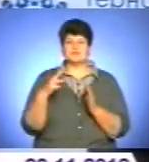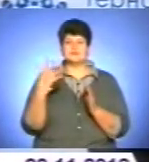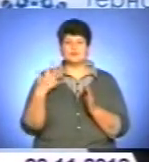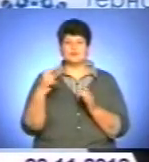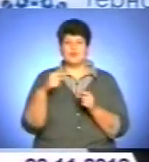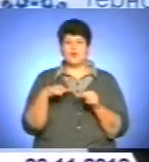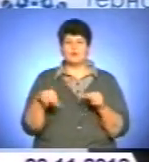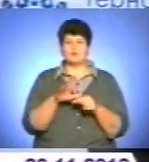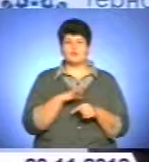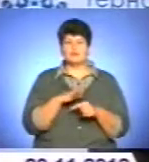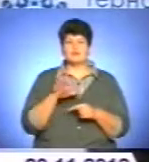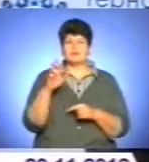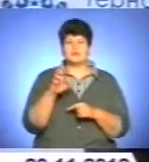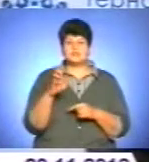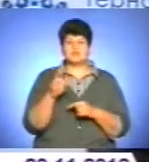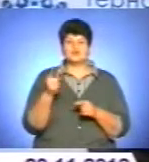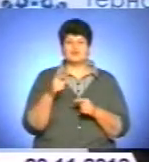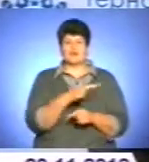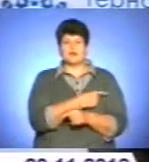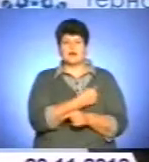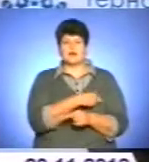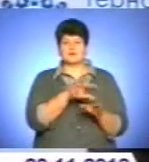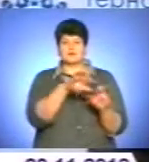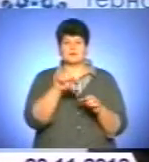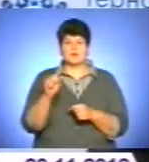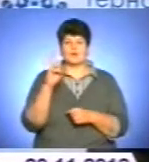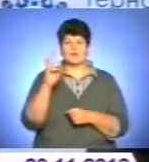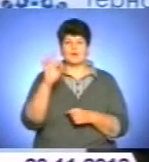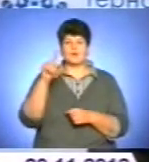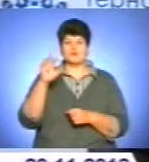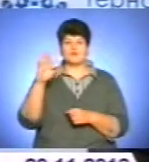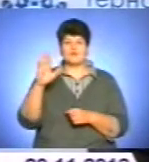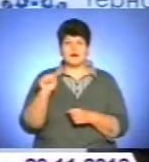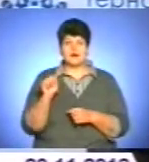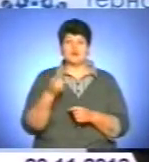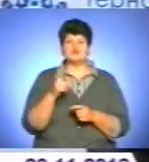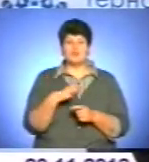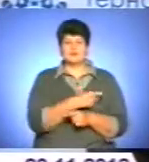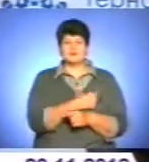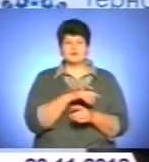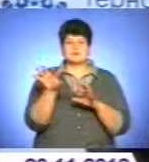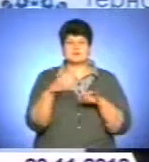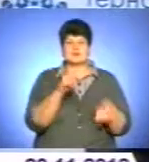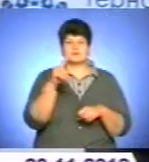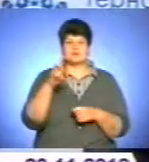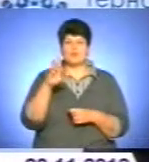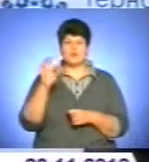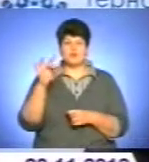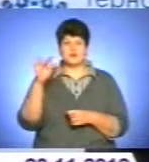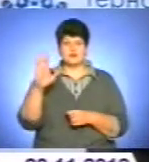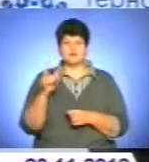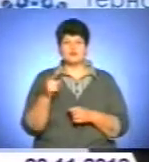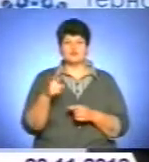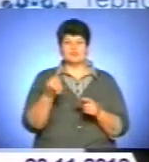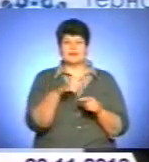навіть ми були в Бережанах, вони кажуть, чому лікарню забирають в Кузову. Приїжджаємо в Кузову, а чому лікарню забирають в Зборів. А Зборів каже, а чому лікарню